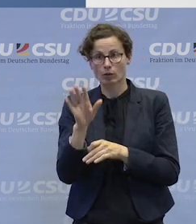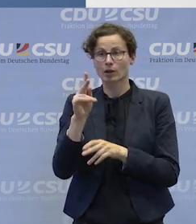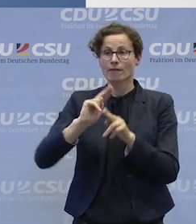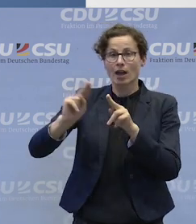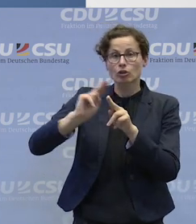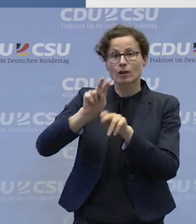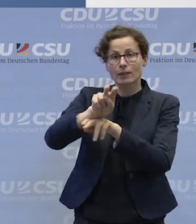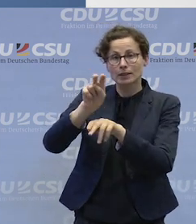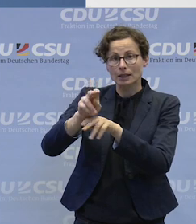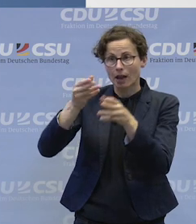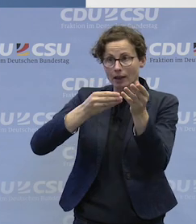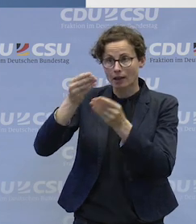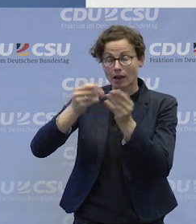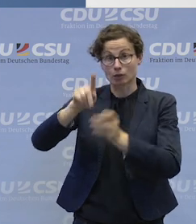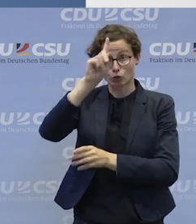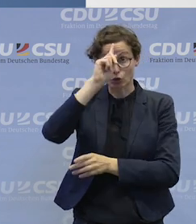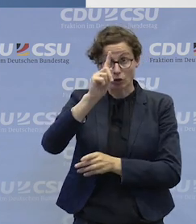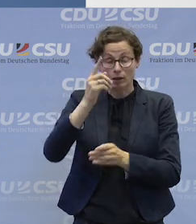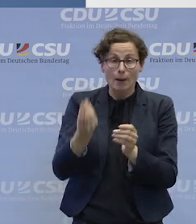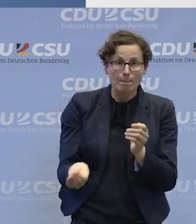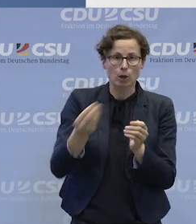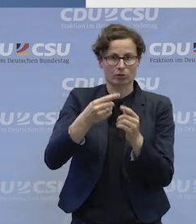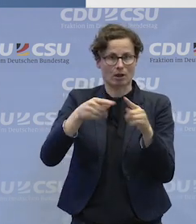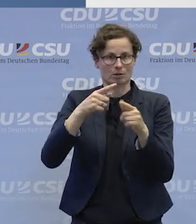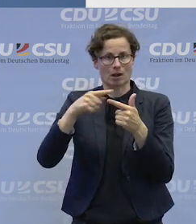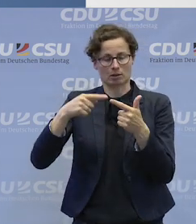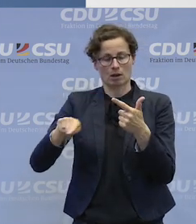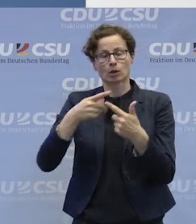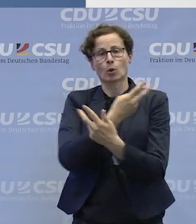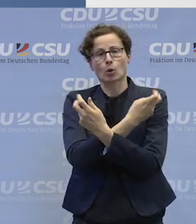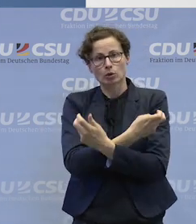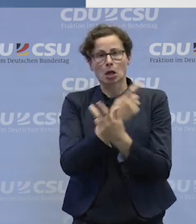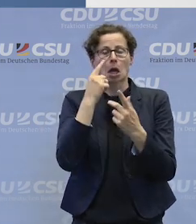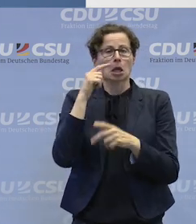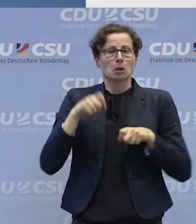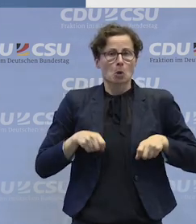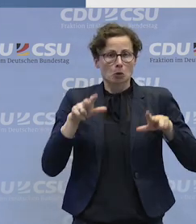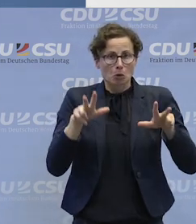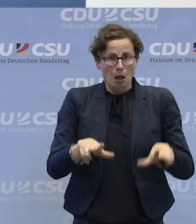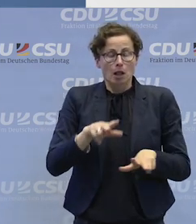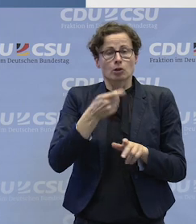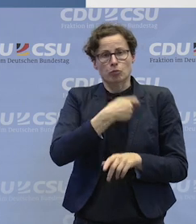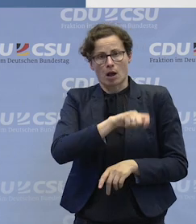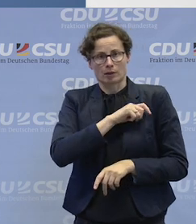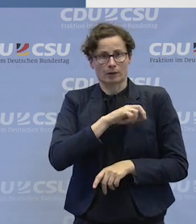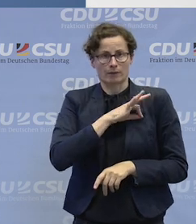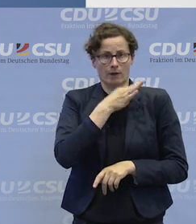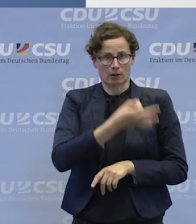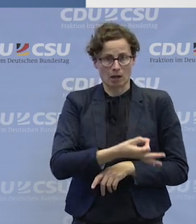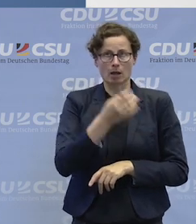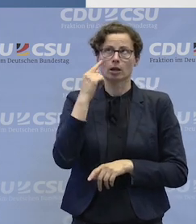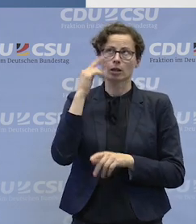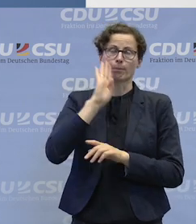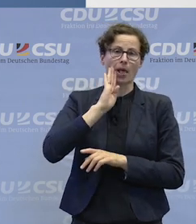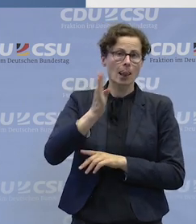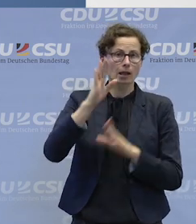Werkstätten aus acht europäischen Ländern, aus Österreich, aus Portugal, aus Spanien, aus Frankreich, aus Belgien, aus Niederlande und haben